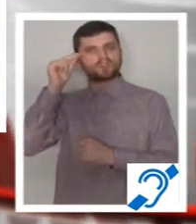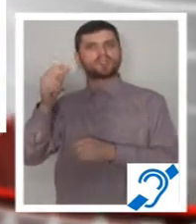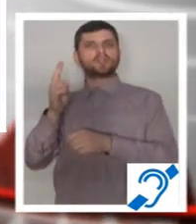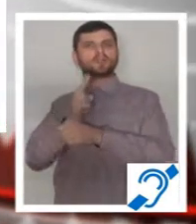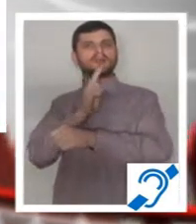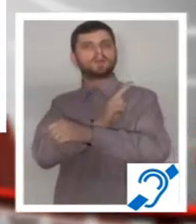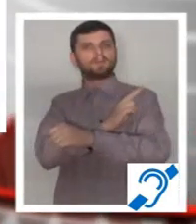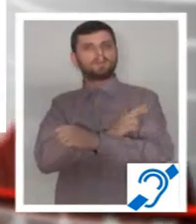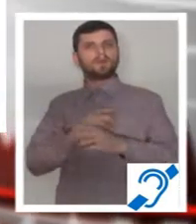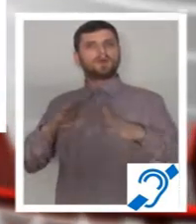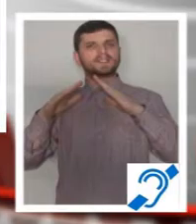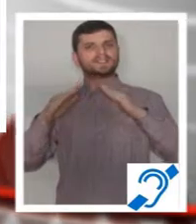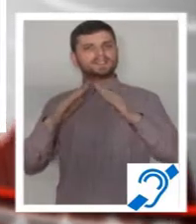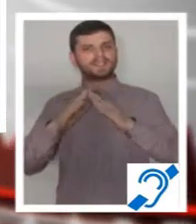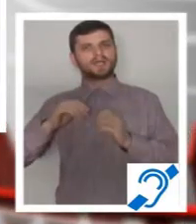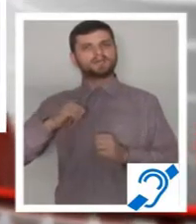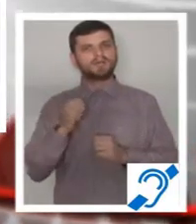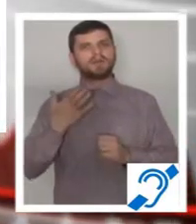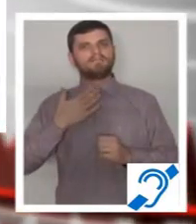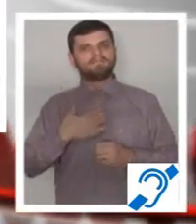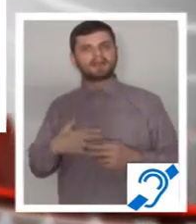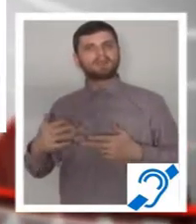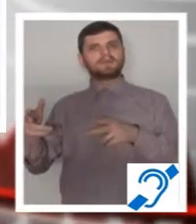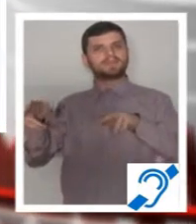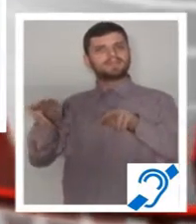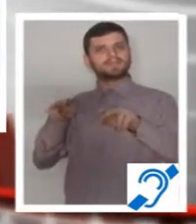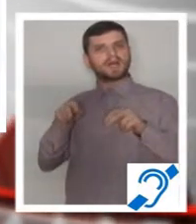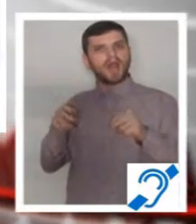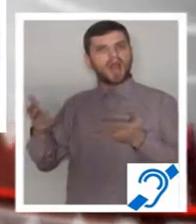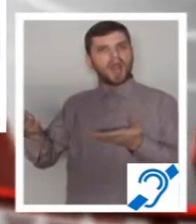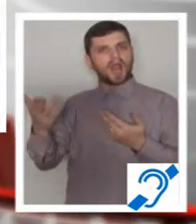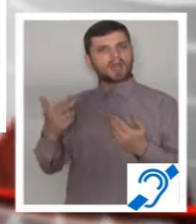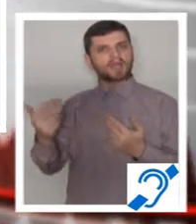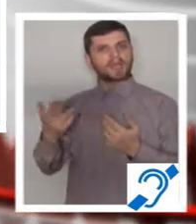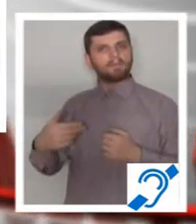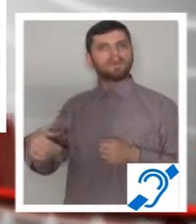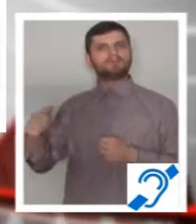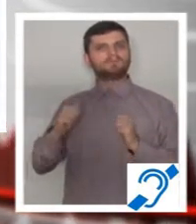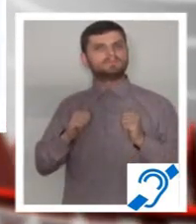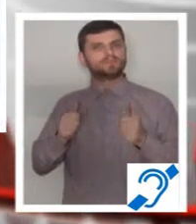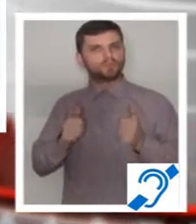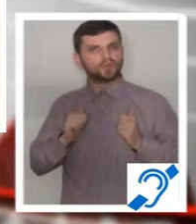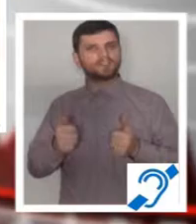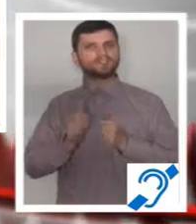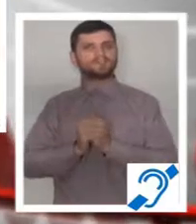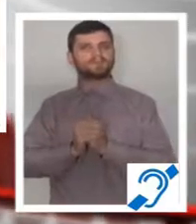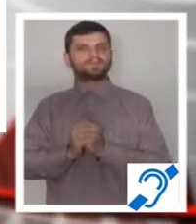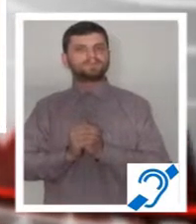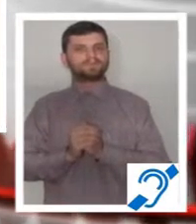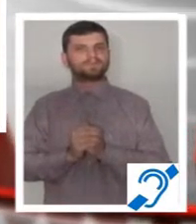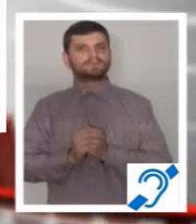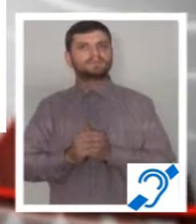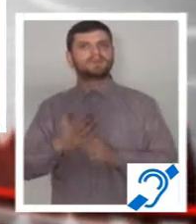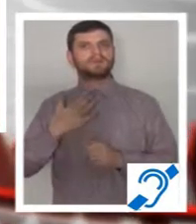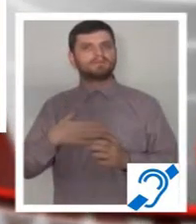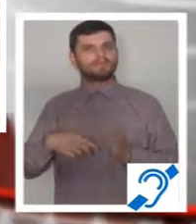Valea Superioară a Argeșului, totul în scopul dezvoltării și consolidării turismului regiune, dar și creșterii atractivității acestei zone rurale